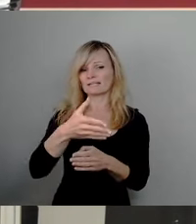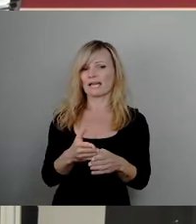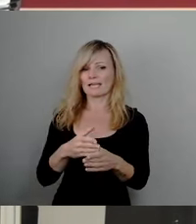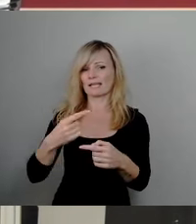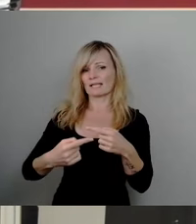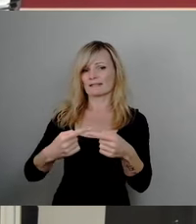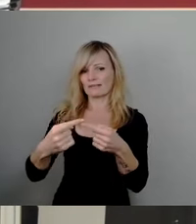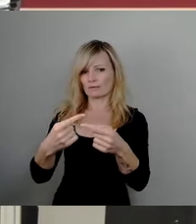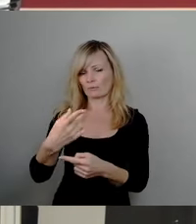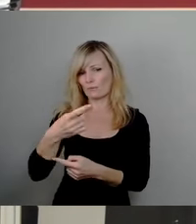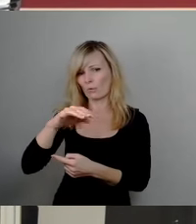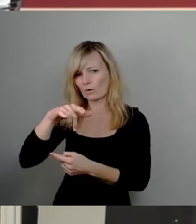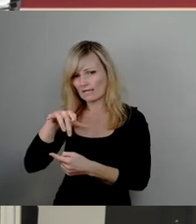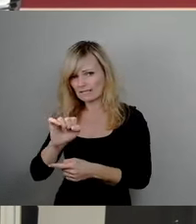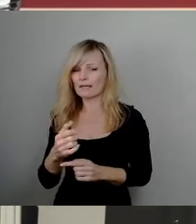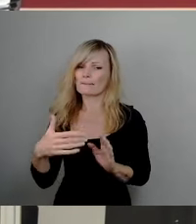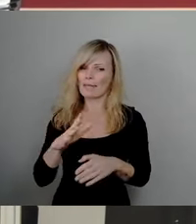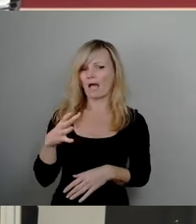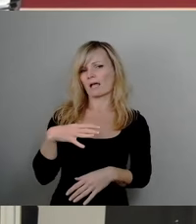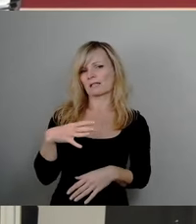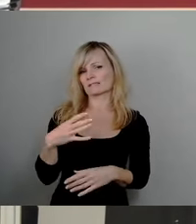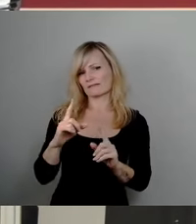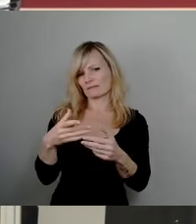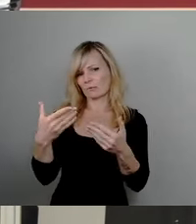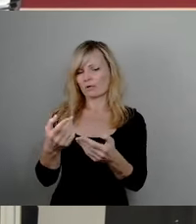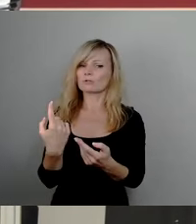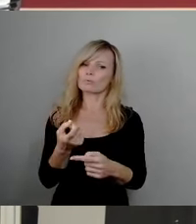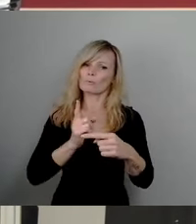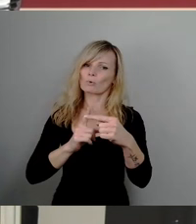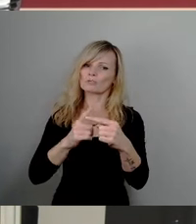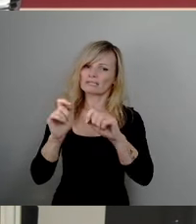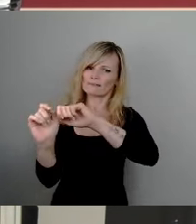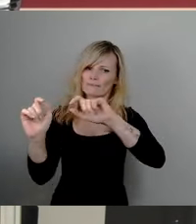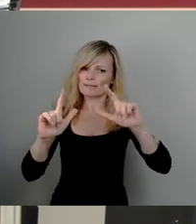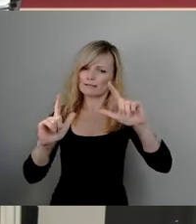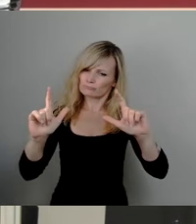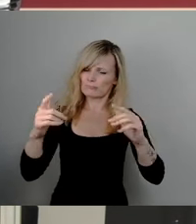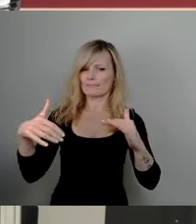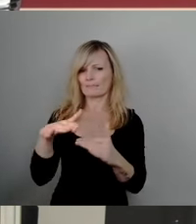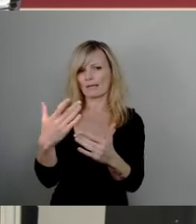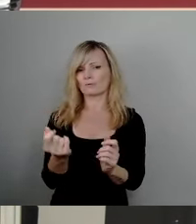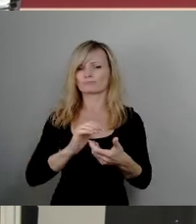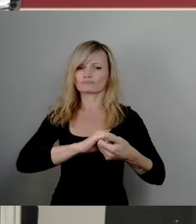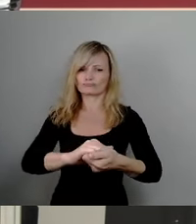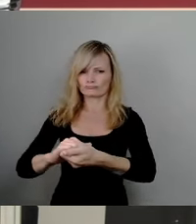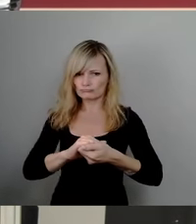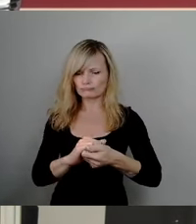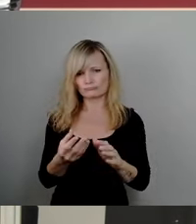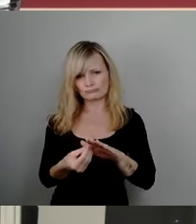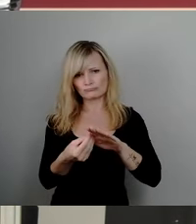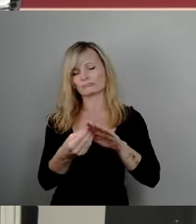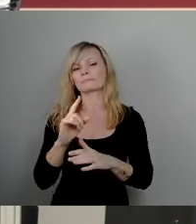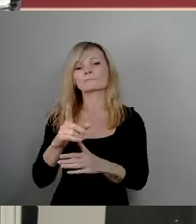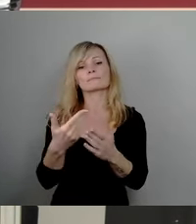Attraktivität und der positiven Außenwahrnehmung des Stadtteils sowie der Stärkung des sozialen Zusammenhalts wird mit dem Bürgerhaus